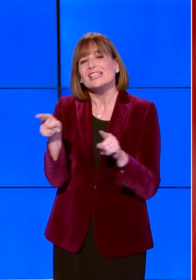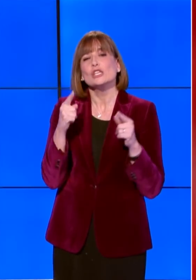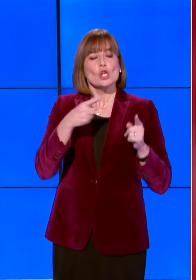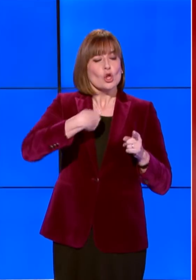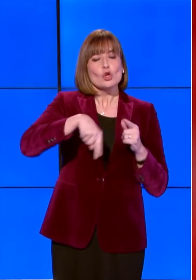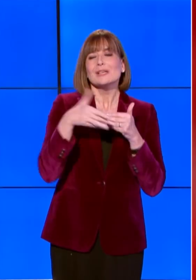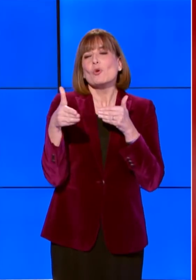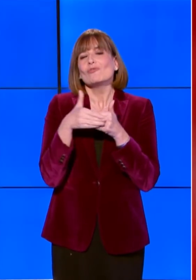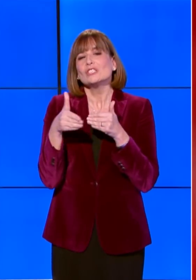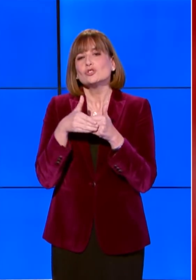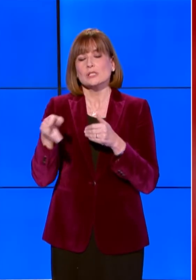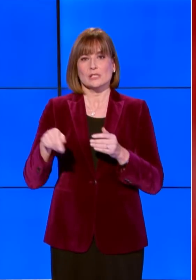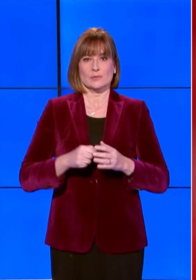tutti.